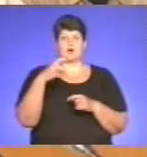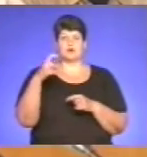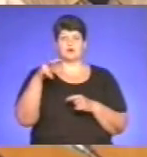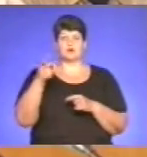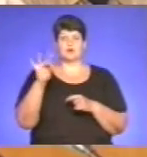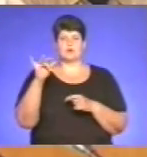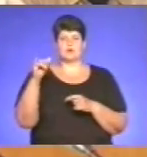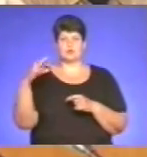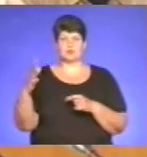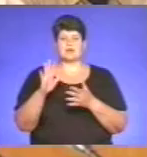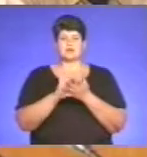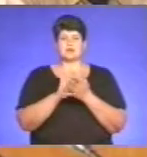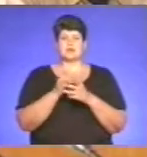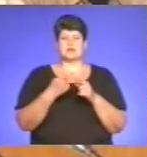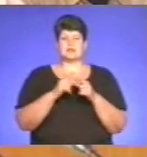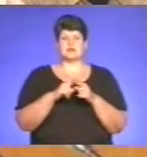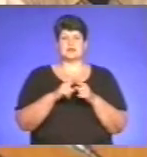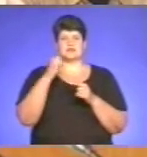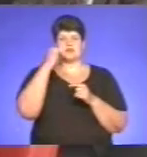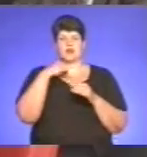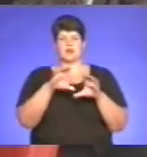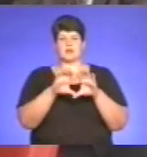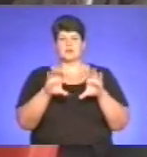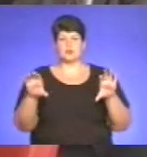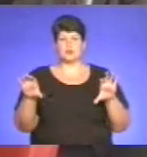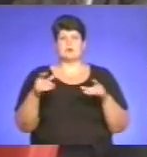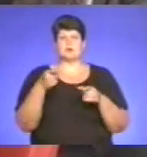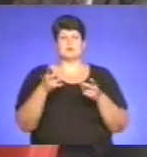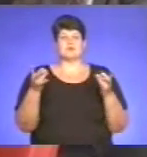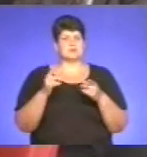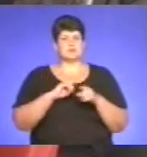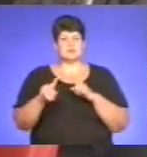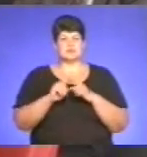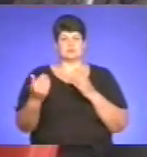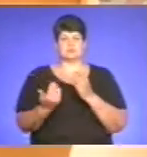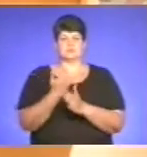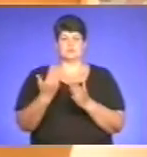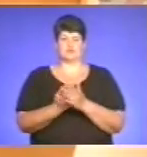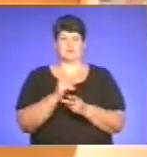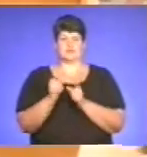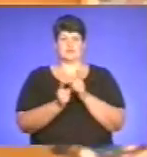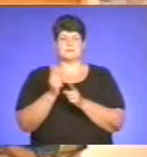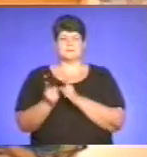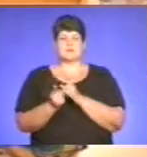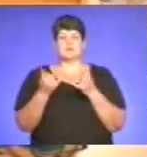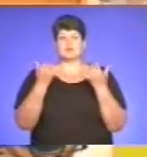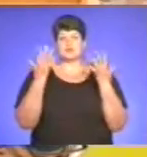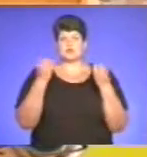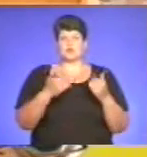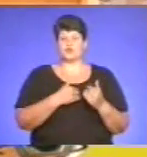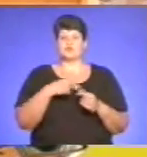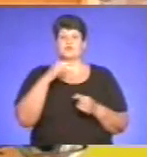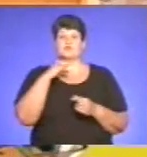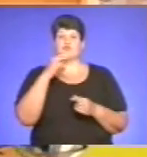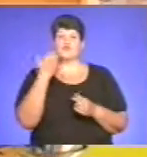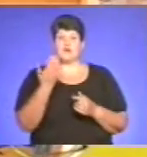забруднення призводять старі водопровідні мережі, тому актуальне їх термінове оновлення. На сьогоднішній день хочу звернути вашу